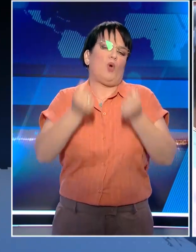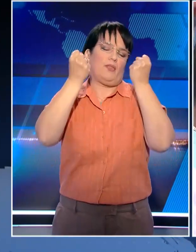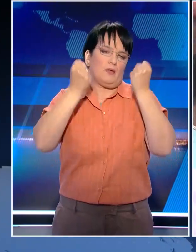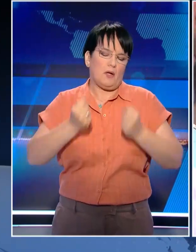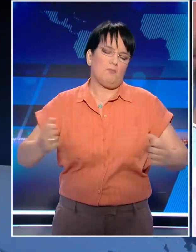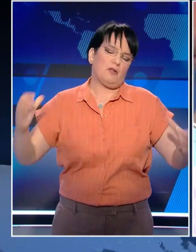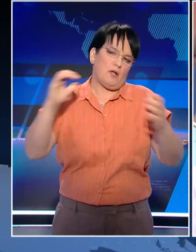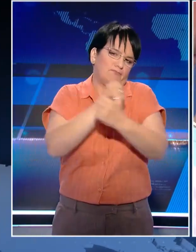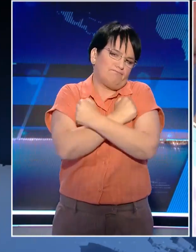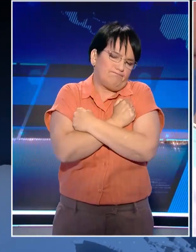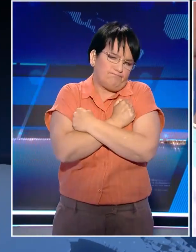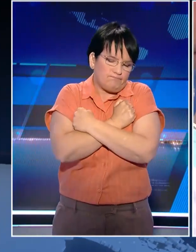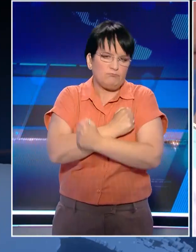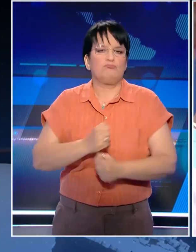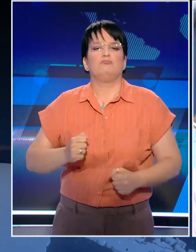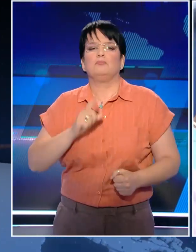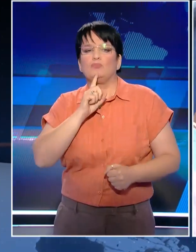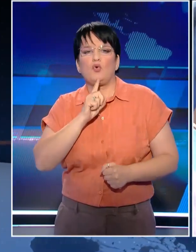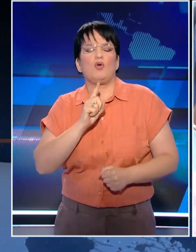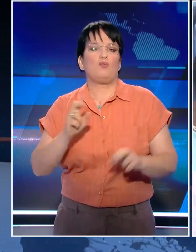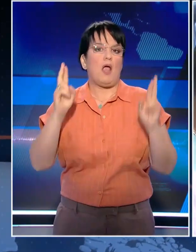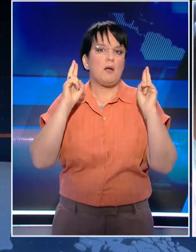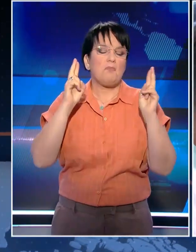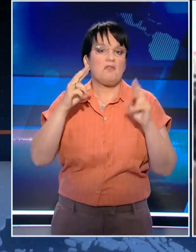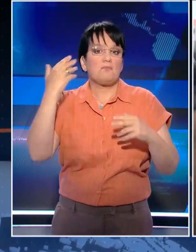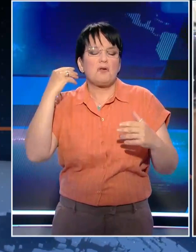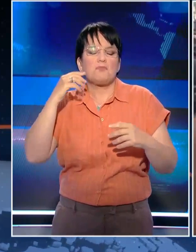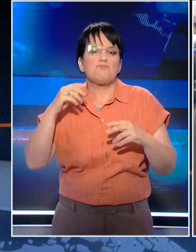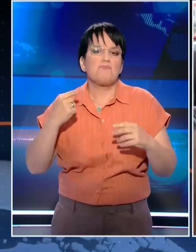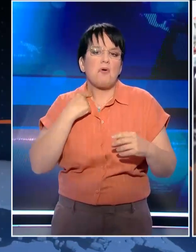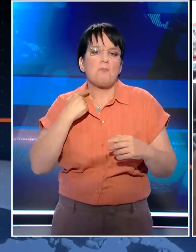αδέρφια ενώθηκαν ξανά. Αγκαλιάστηκαν παρά τις ελπίδες που είχαν χαθεί.